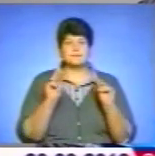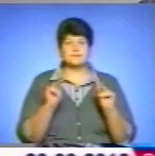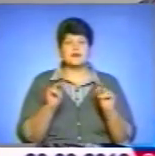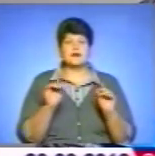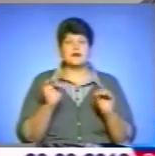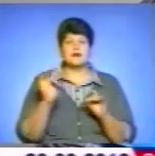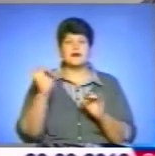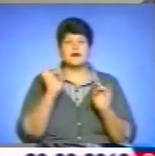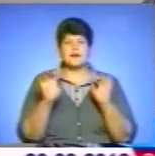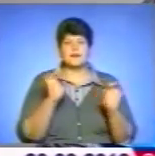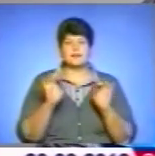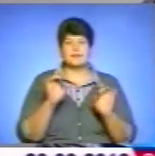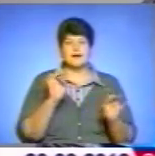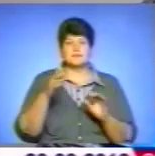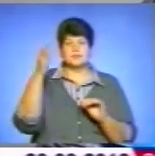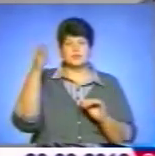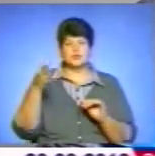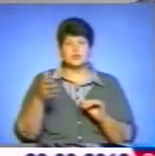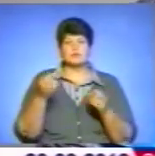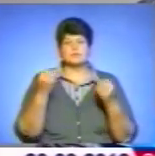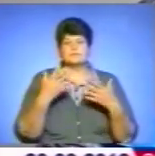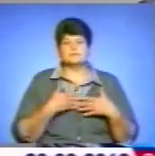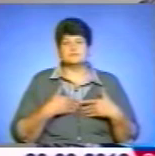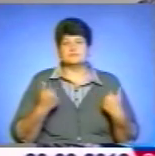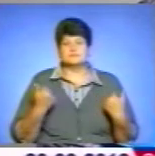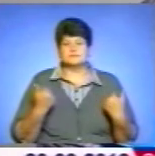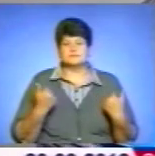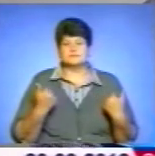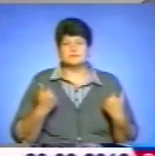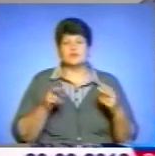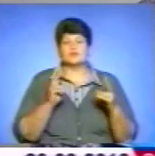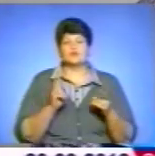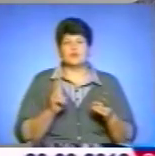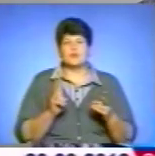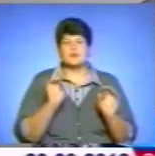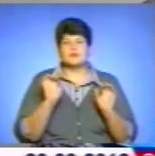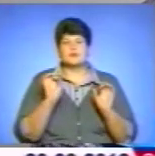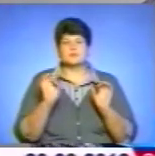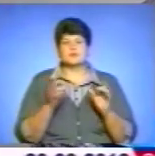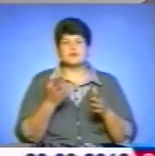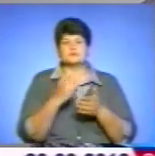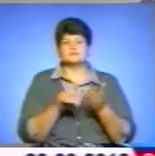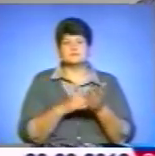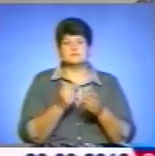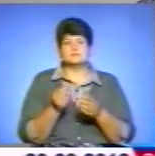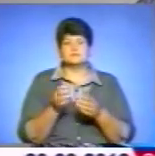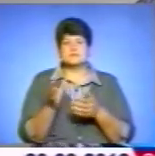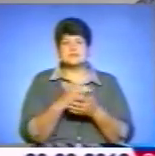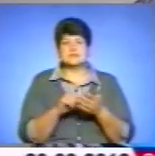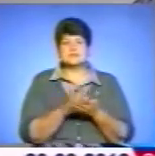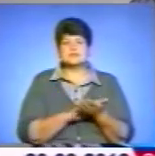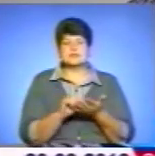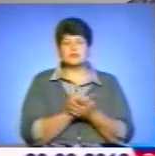площини або ж просто-напто їх не погоджують. Яким чином, хто або що підлягає під демонтаж? Звичайно, що ми,